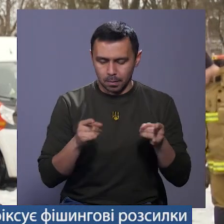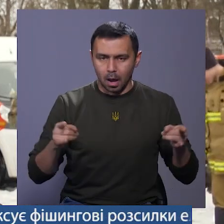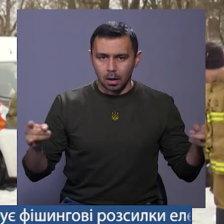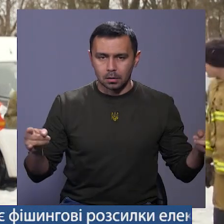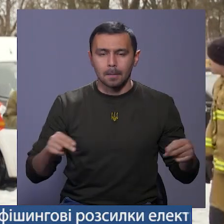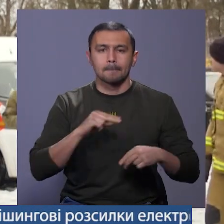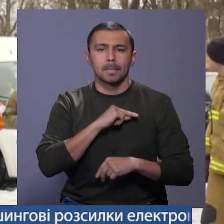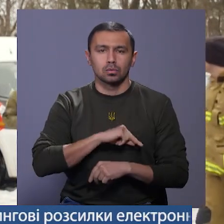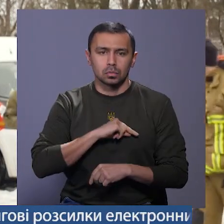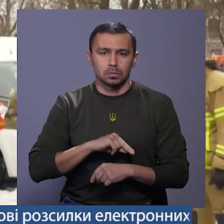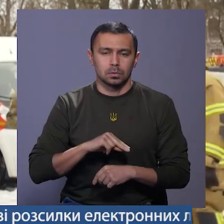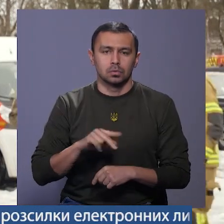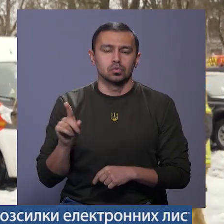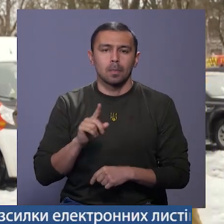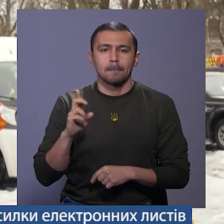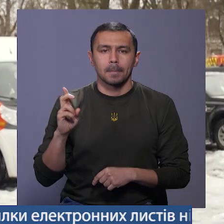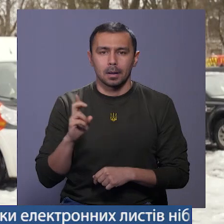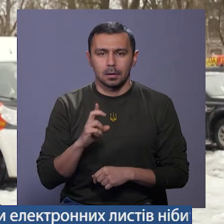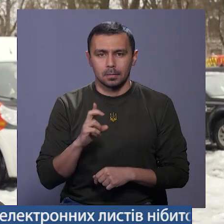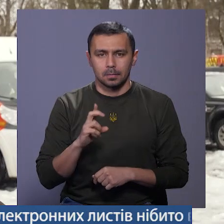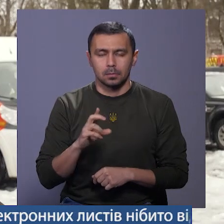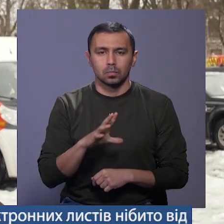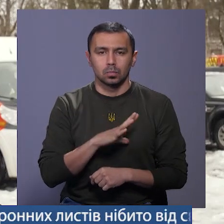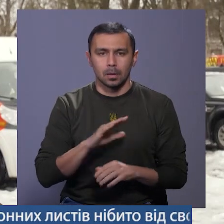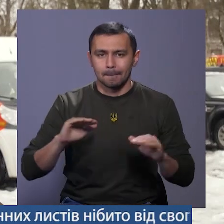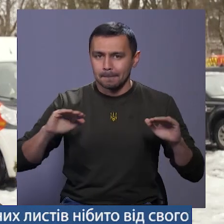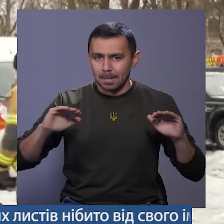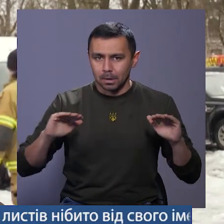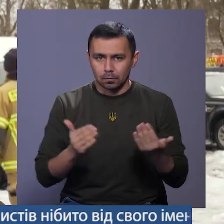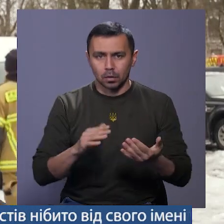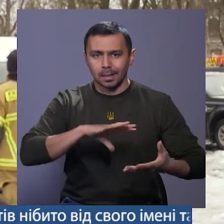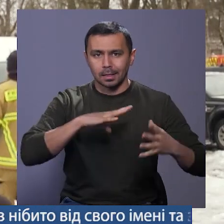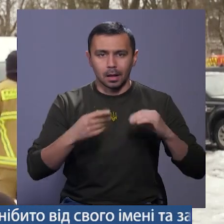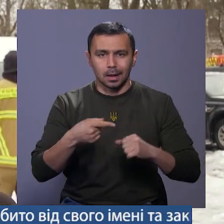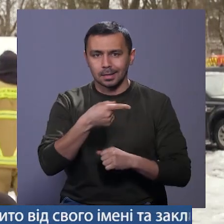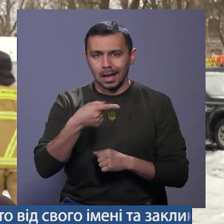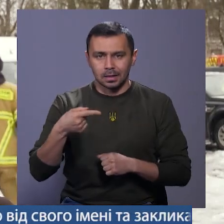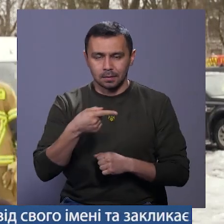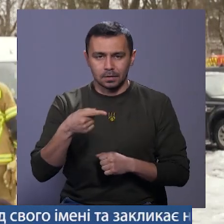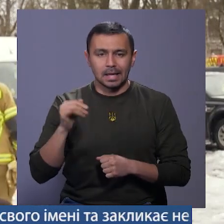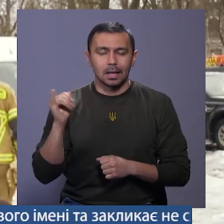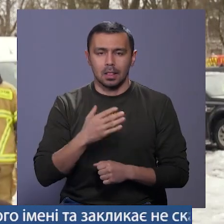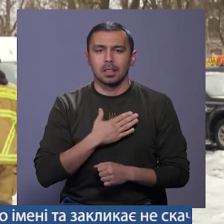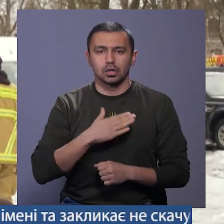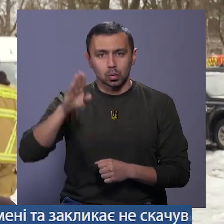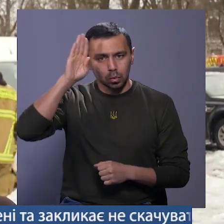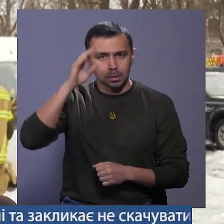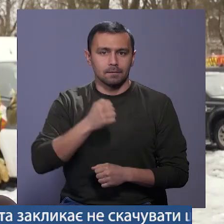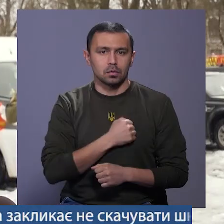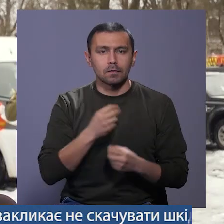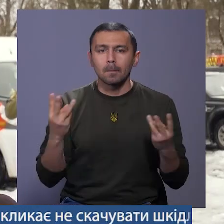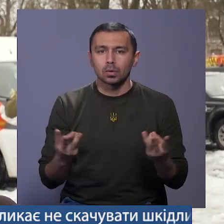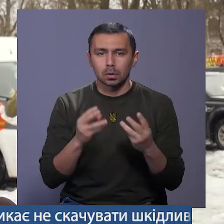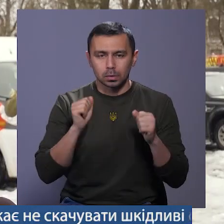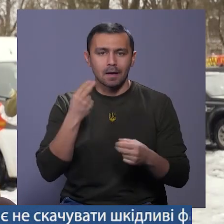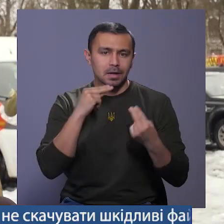працюємо над тим, щоб було мінімалізовано наслідки негативні і наші хлопці, військові пожежники